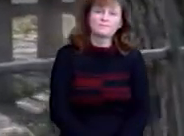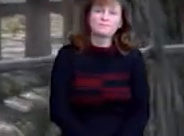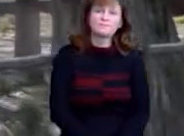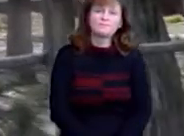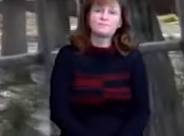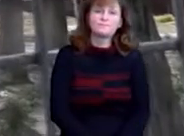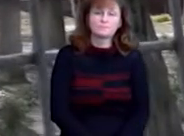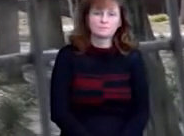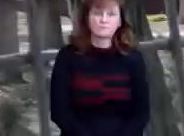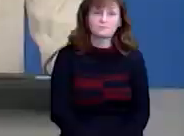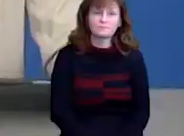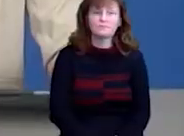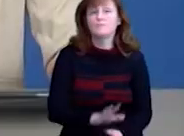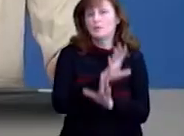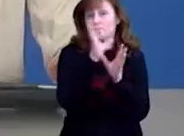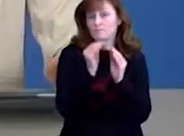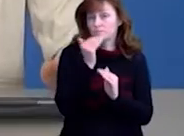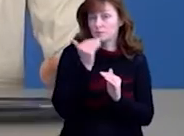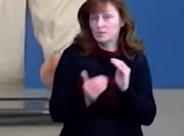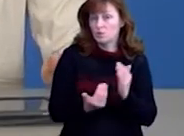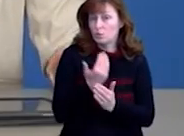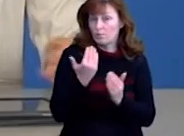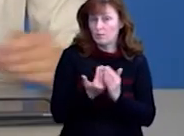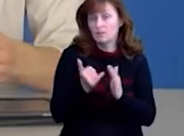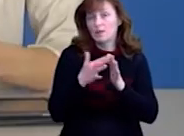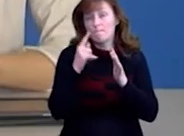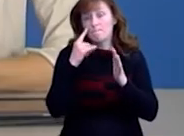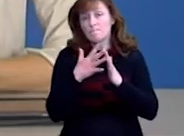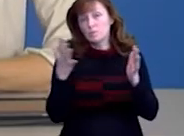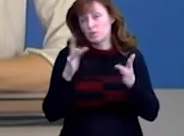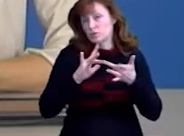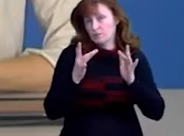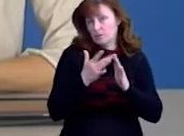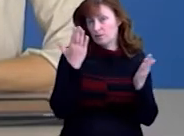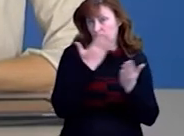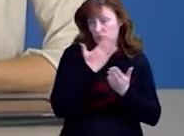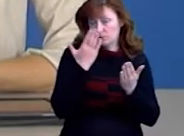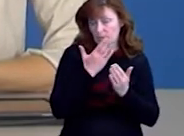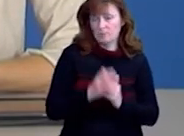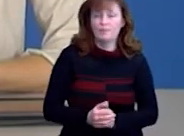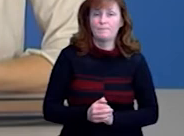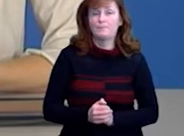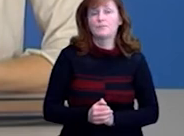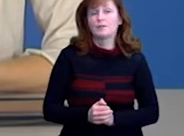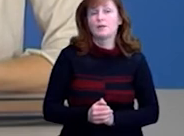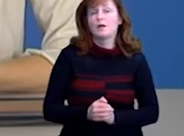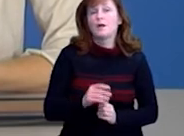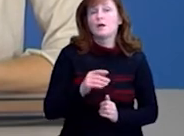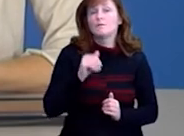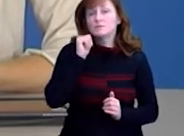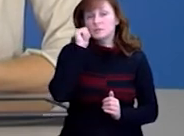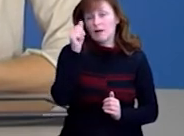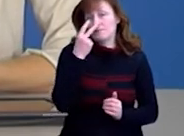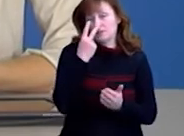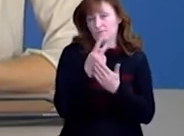на Суспільному. Це всі новини середи. Більше читайте на наших сторінках у соцмережах та на сайті Суспільне медіа. Свіжий випуск